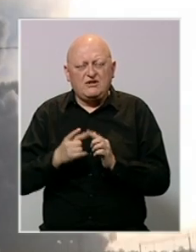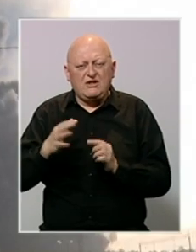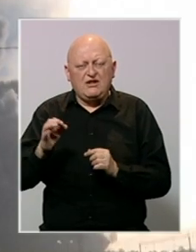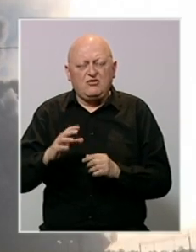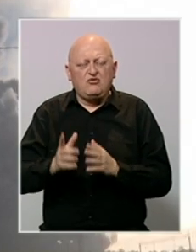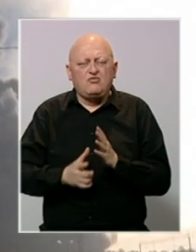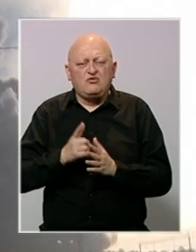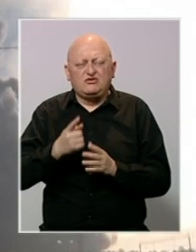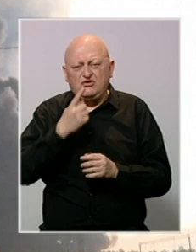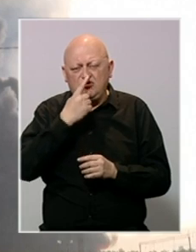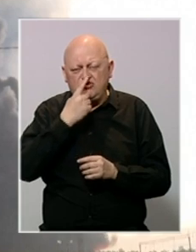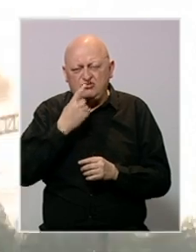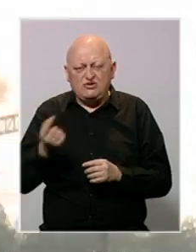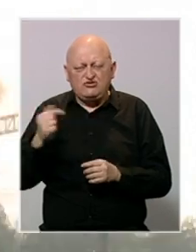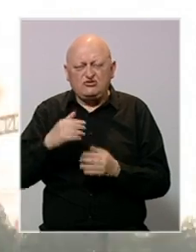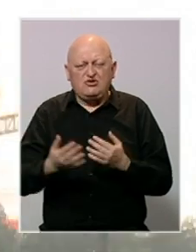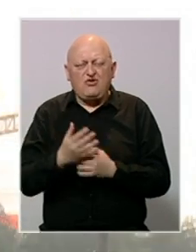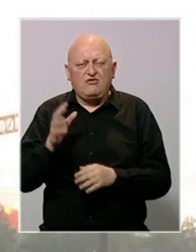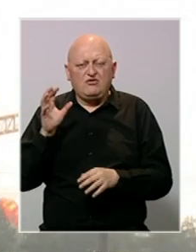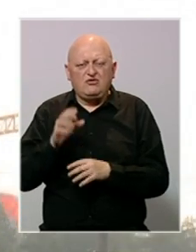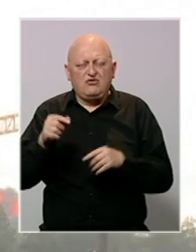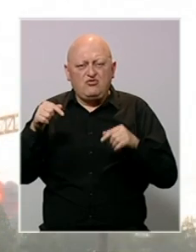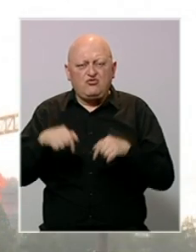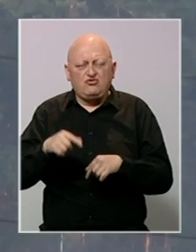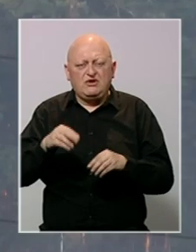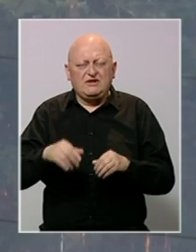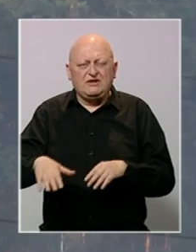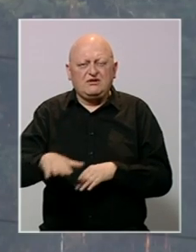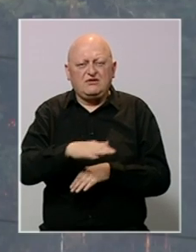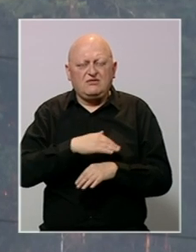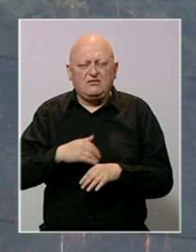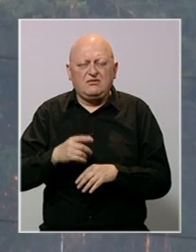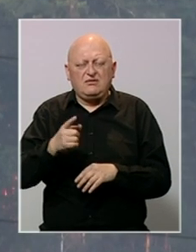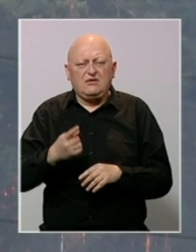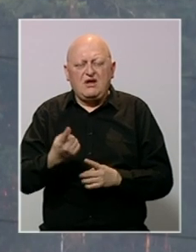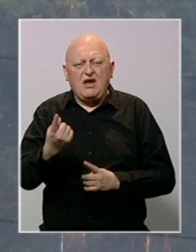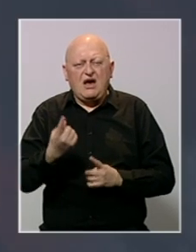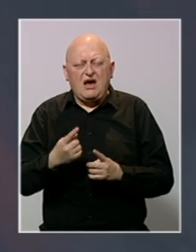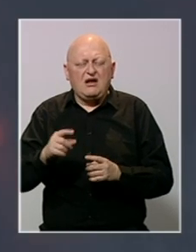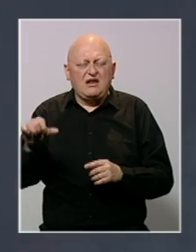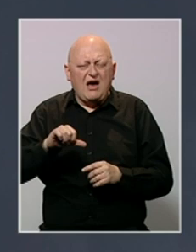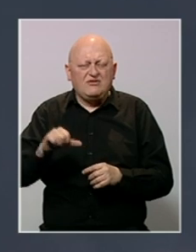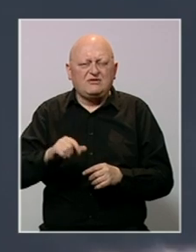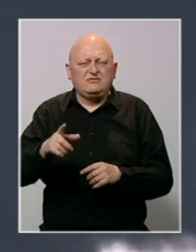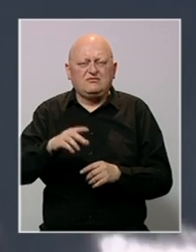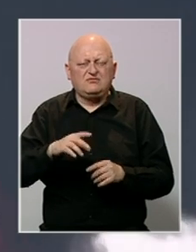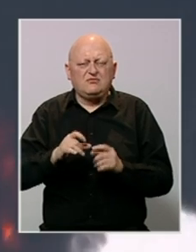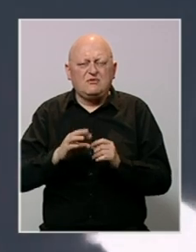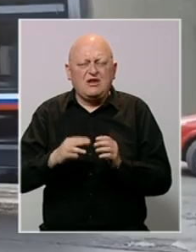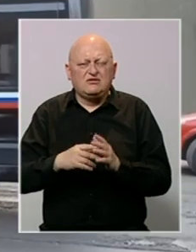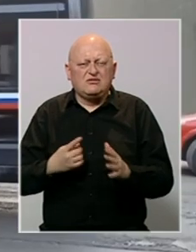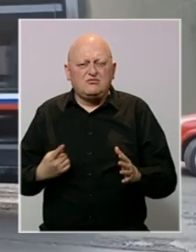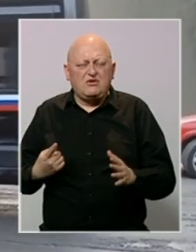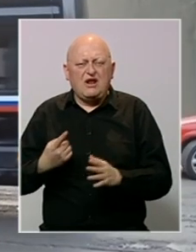Umeđu vremenu Rusija tvrdi da je došlo do novih napada unutar njihovog teritorija. Navodno je rafinerija nafte i okolni teritorij u Brjansku